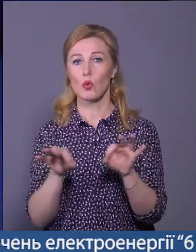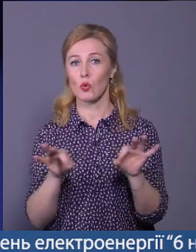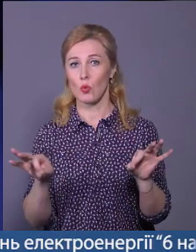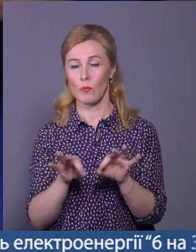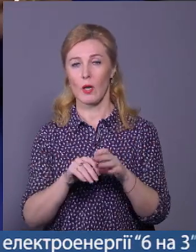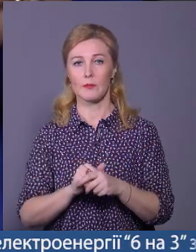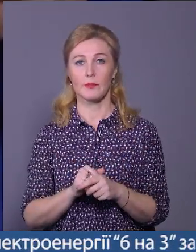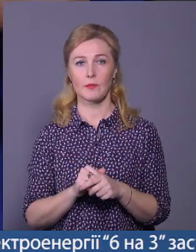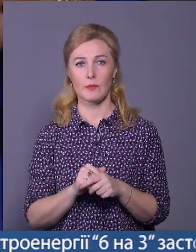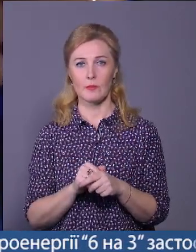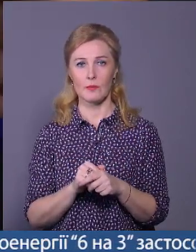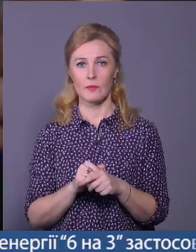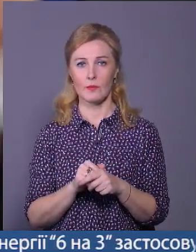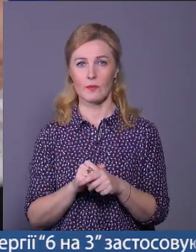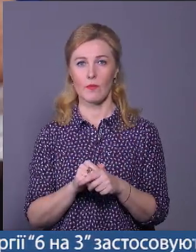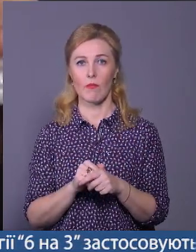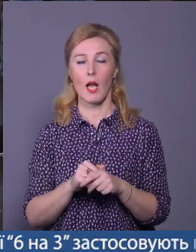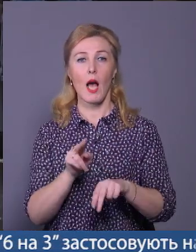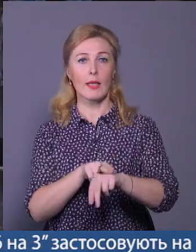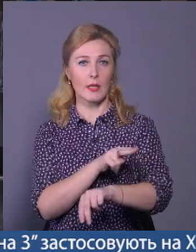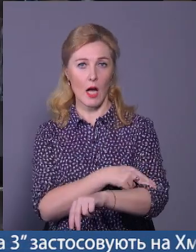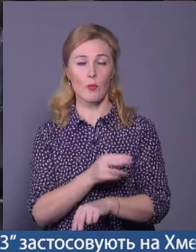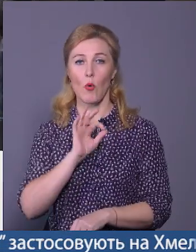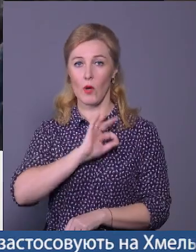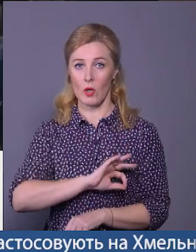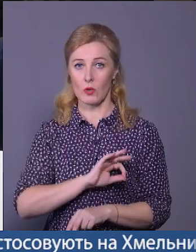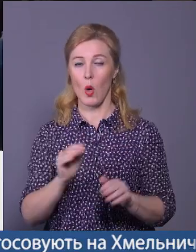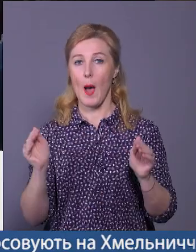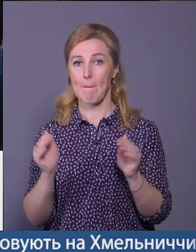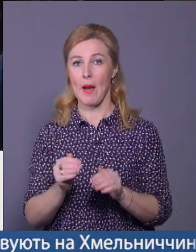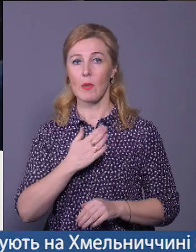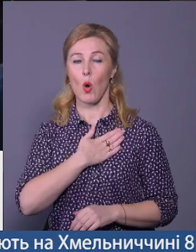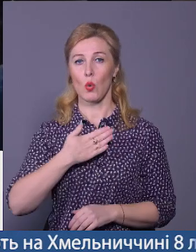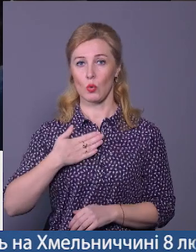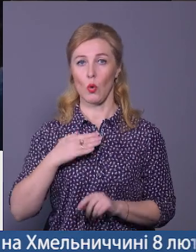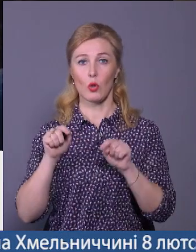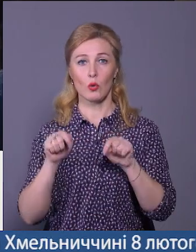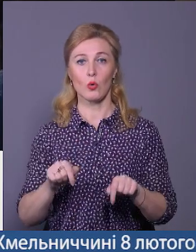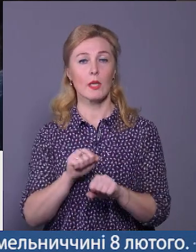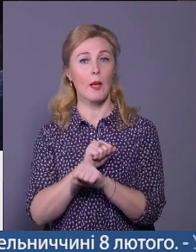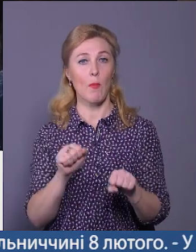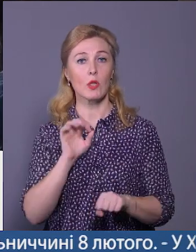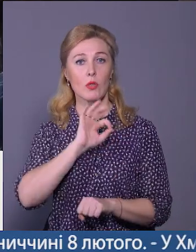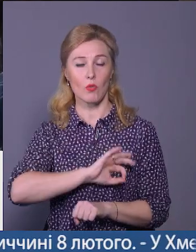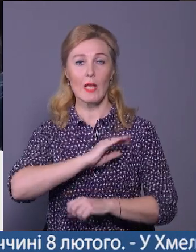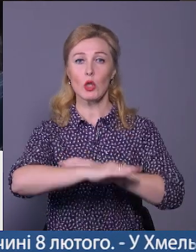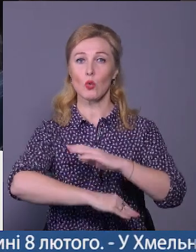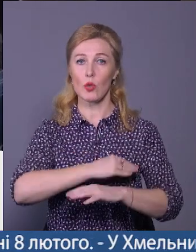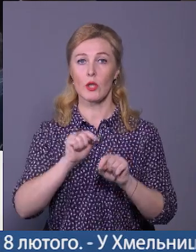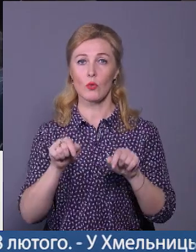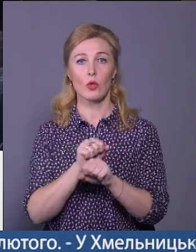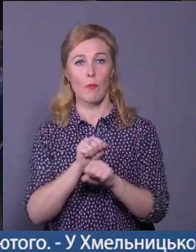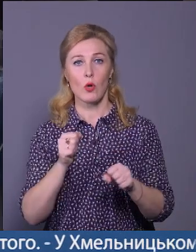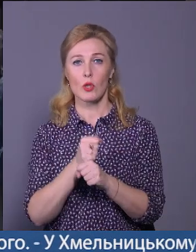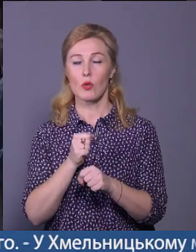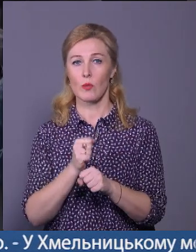щиток на око та оклюзійні наліпки. Оклюзійну наліпку використовують в межах грудної порожнини. Тут не можна застосувати турнікет, тут не можна зробити